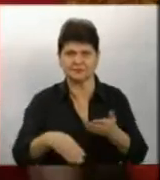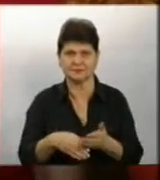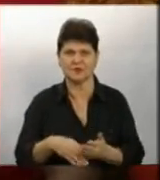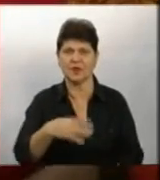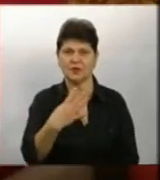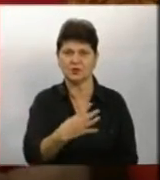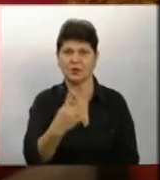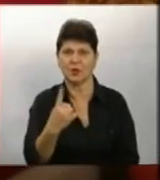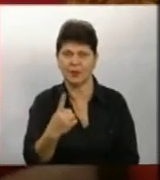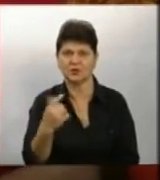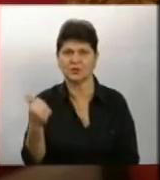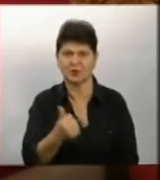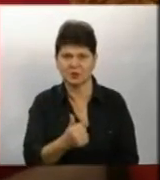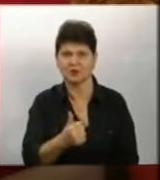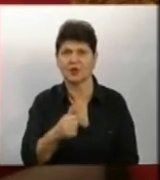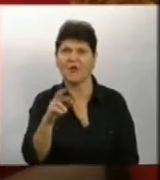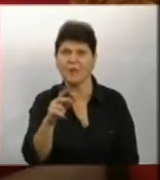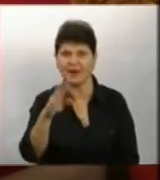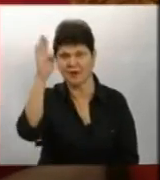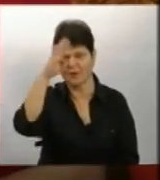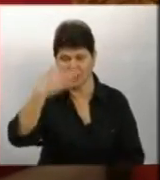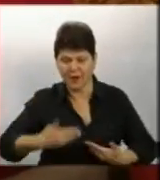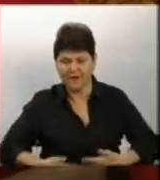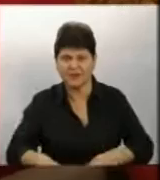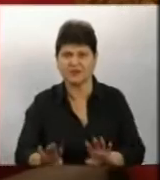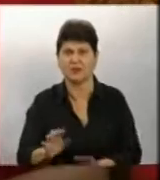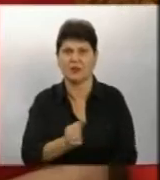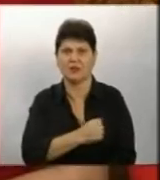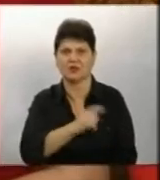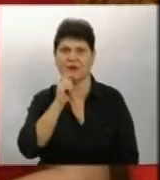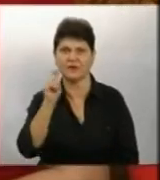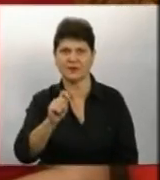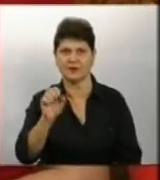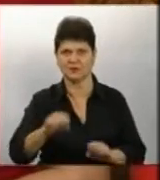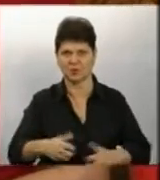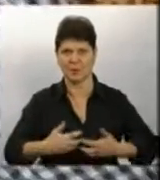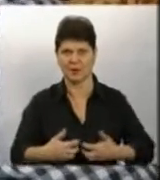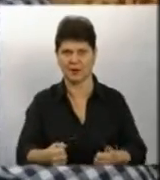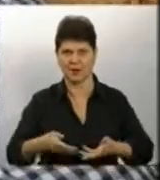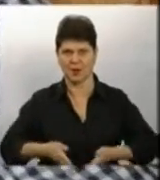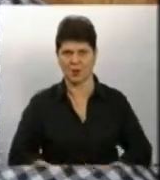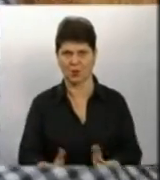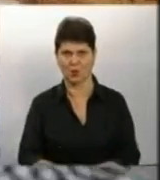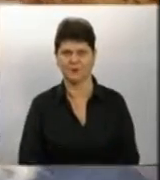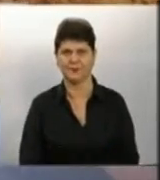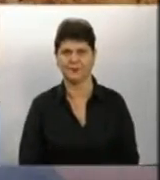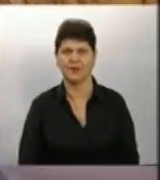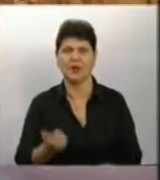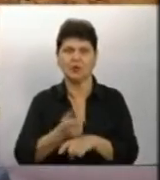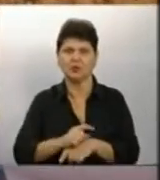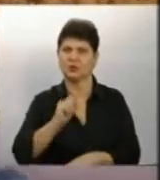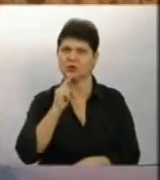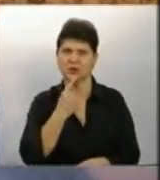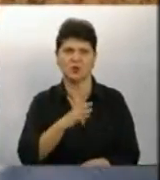тижні в п'ятницю ввечері відійшли води, але лише, на жаль, у неділю змогли прийняти пологу Дуже тяжко